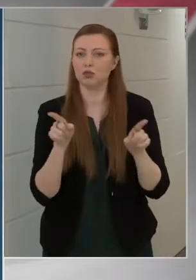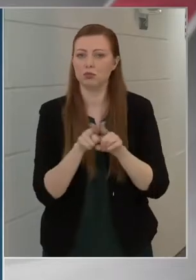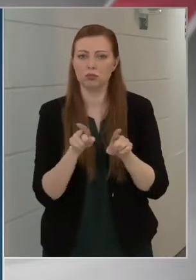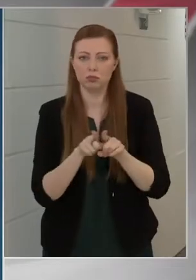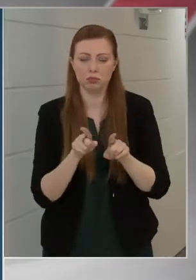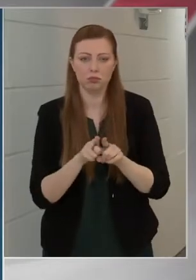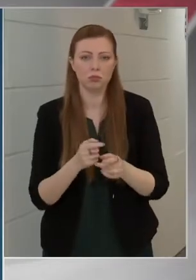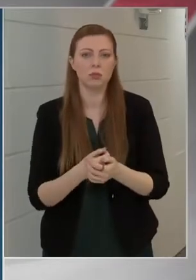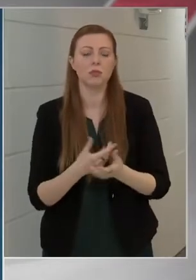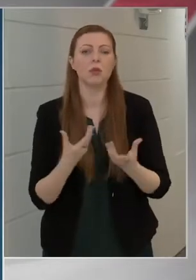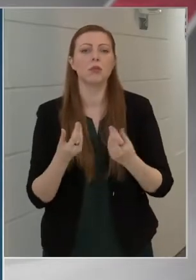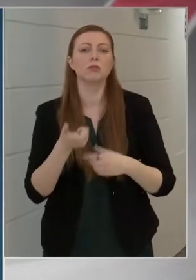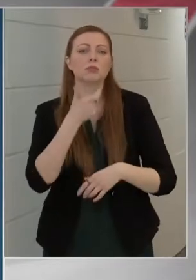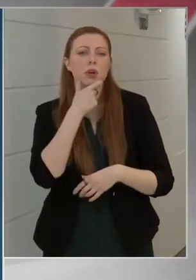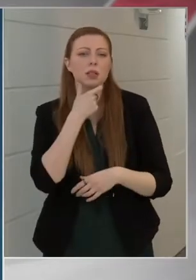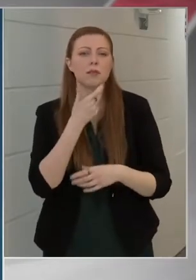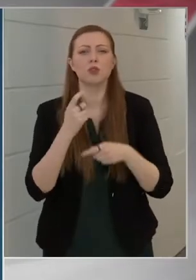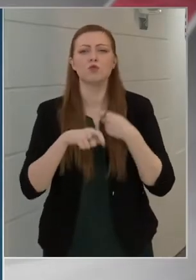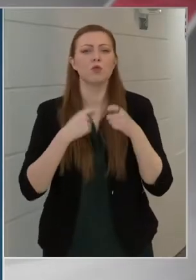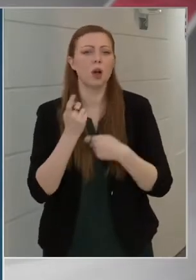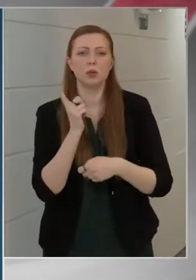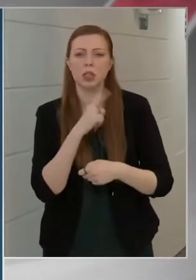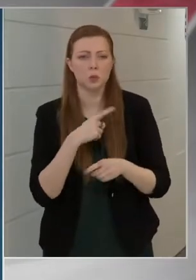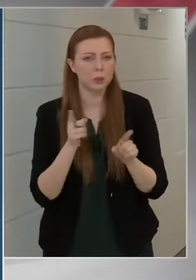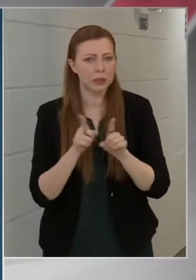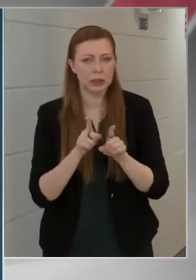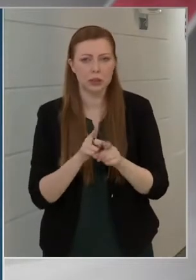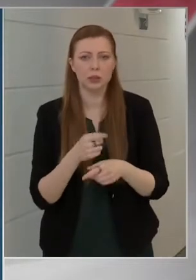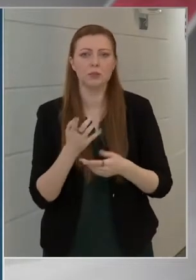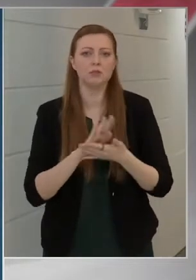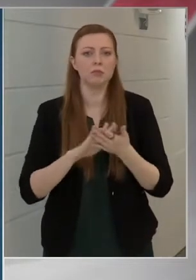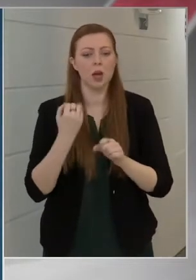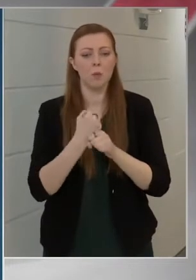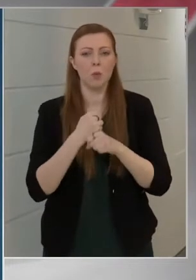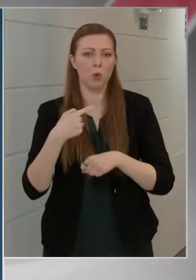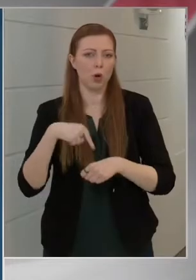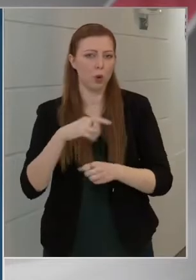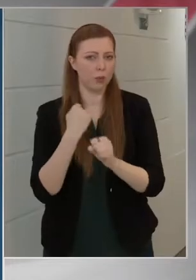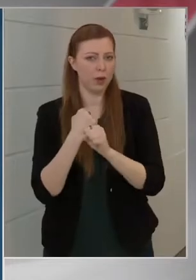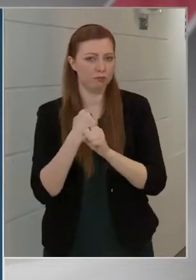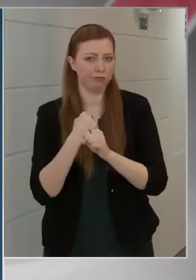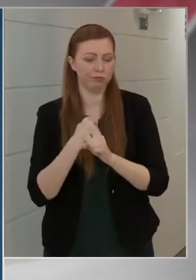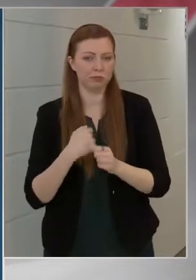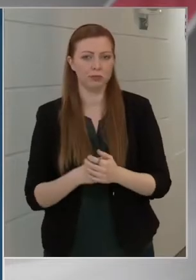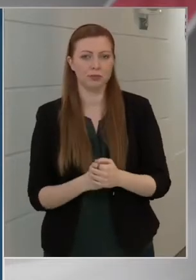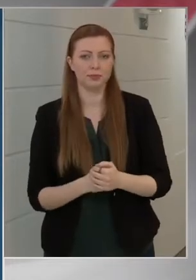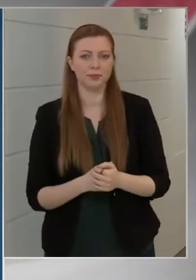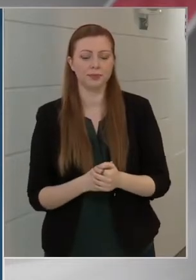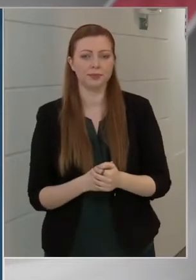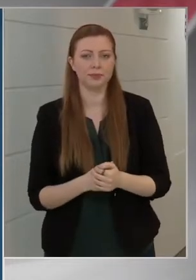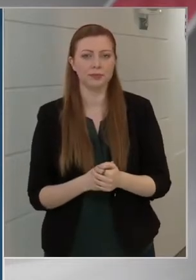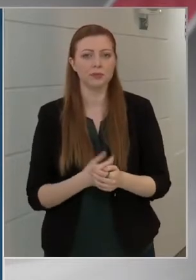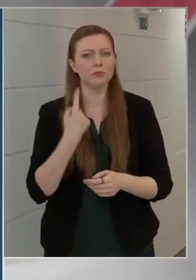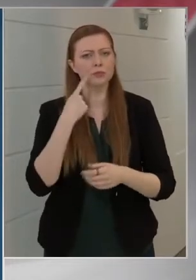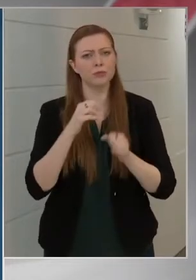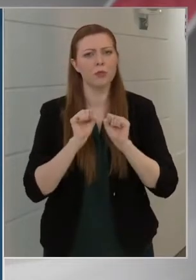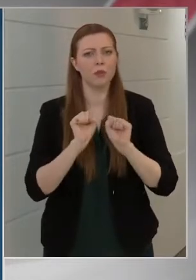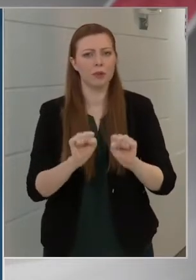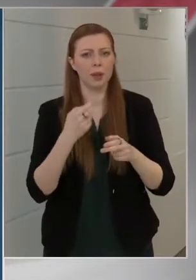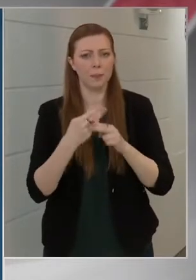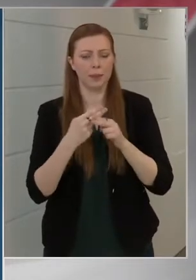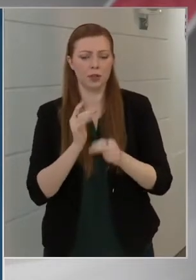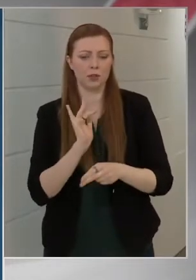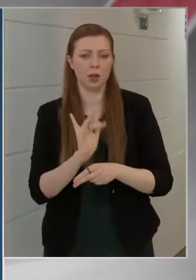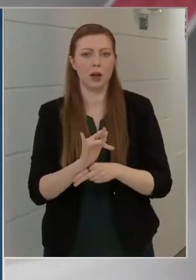attól, hogy mennyi idős, mi a foglalkozása, milyen munkakörben dolgozik. Meg tudjuk védeni a betegséggel